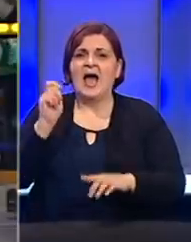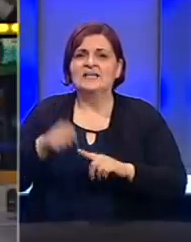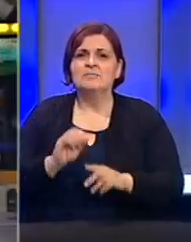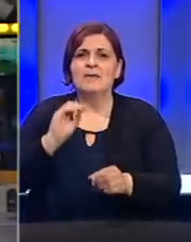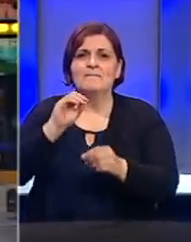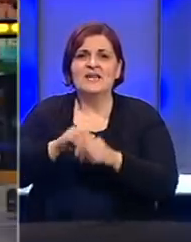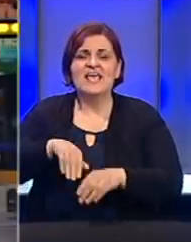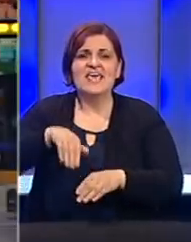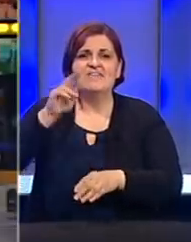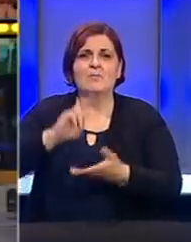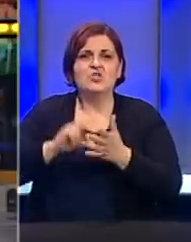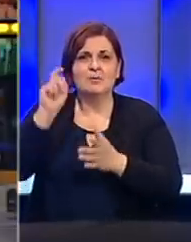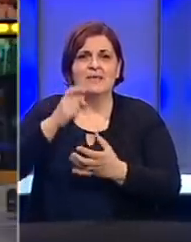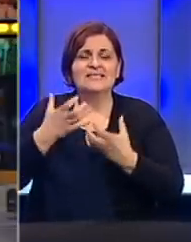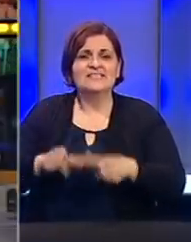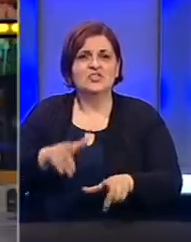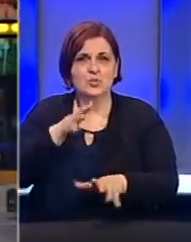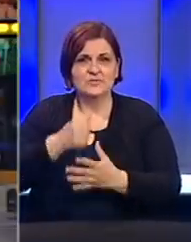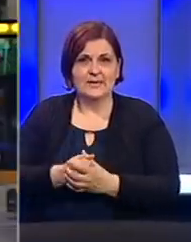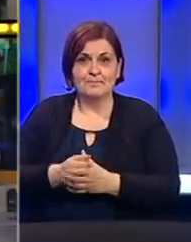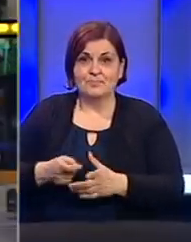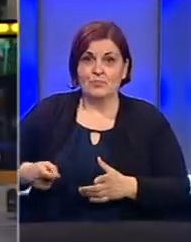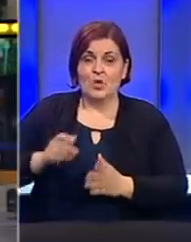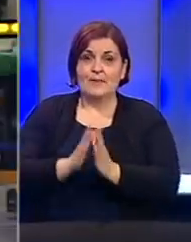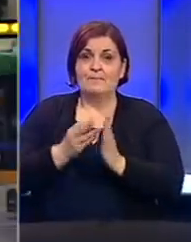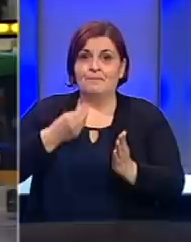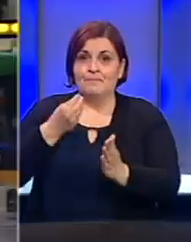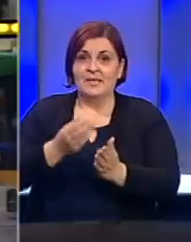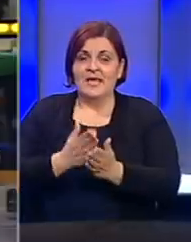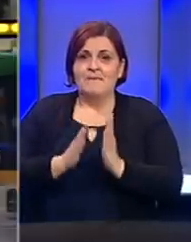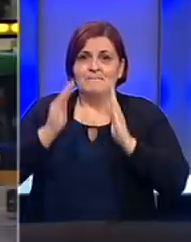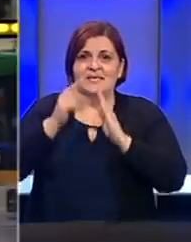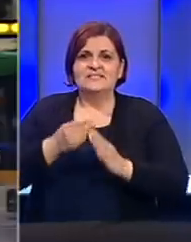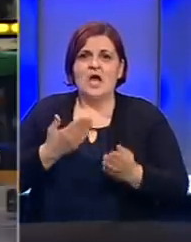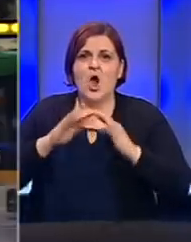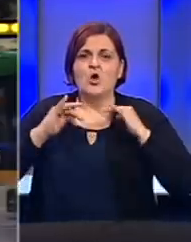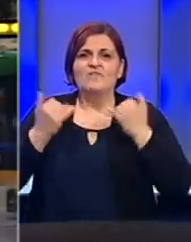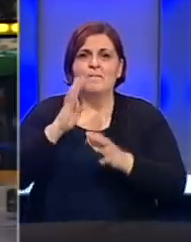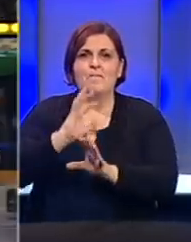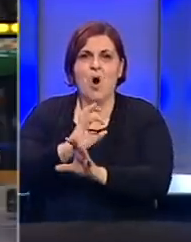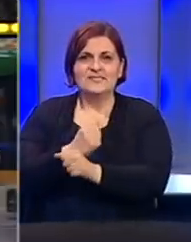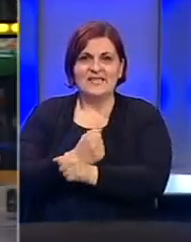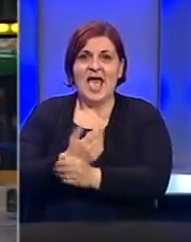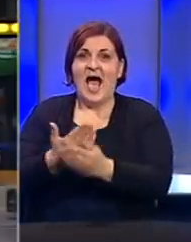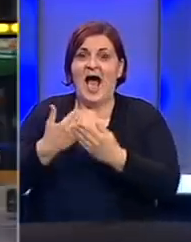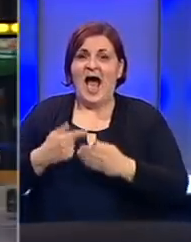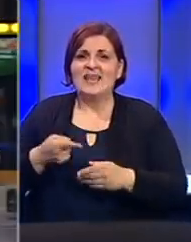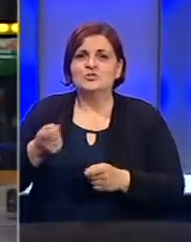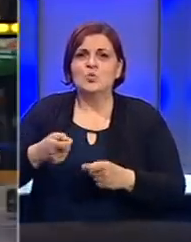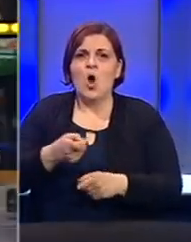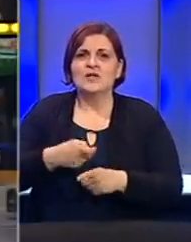pretljučila i većina stranaka sa sjedištem u Sarajevu. Organizator mise, Biskupska konferencija Bosne i Hercegovine, ali i